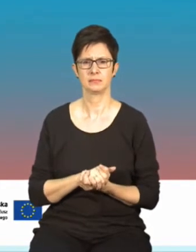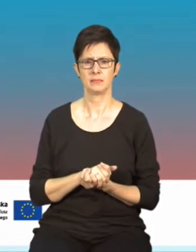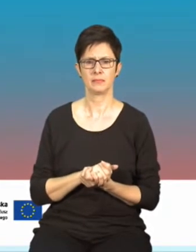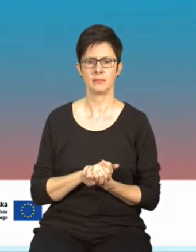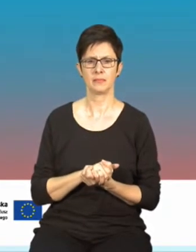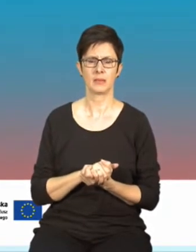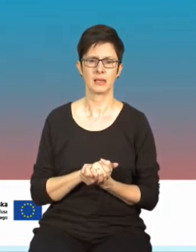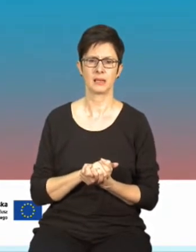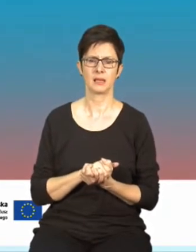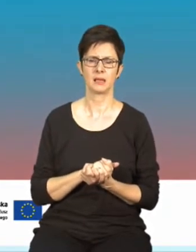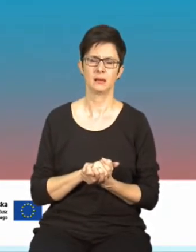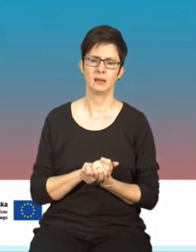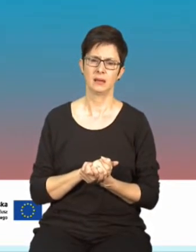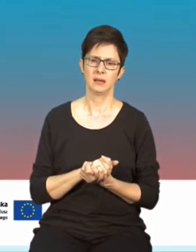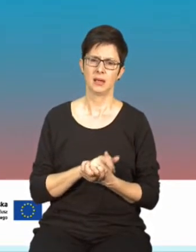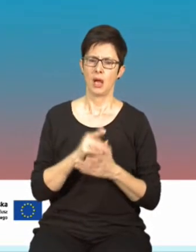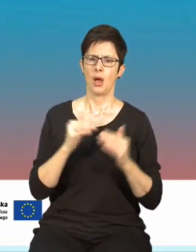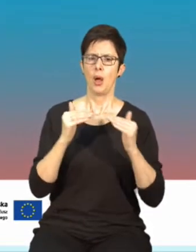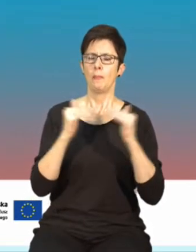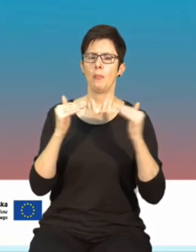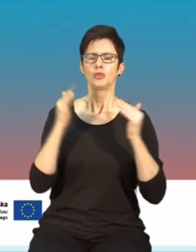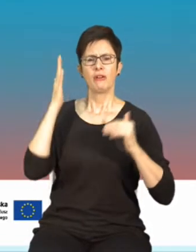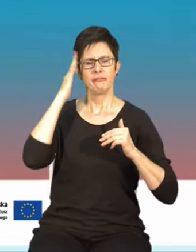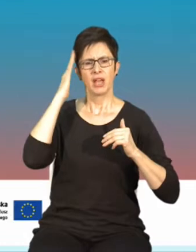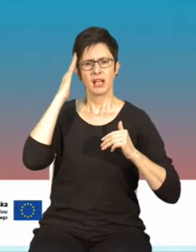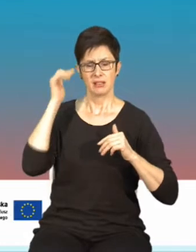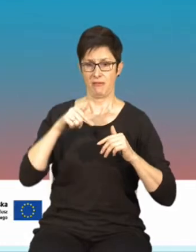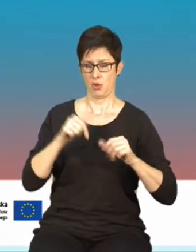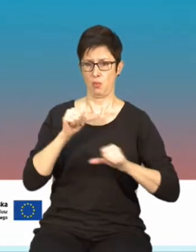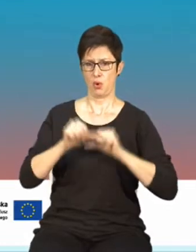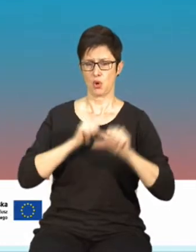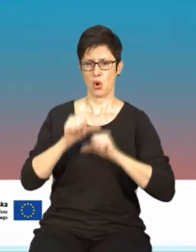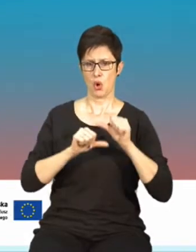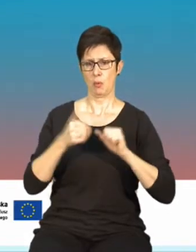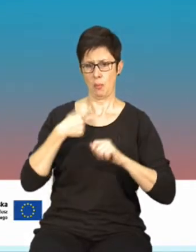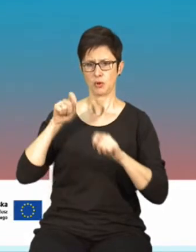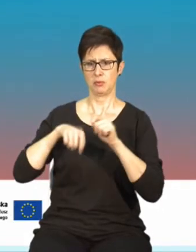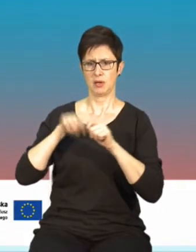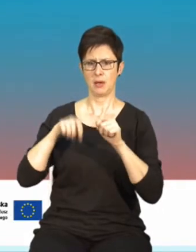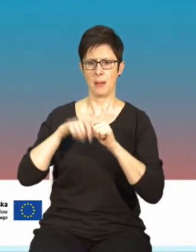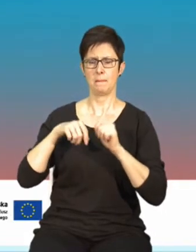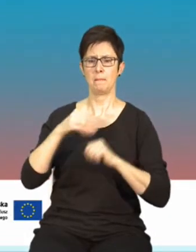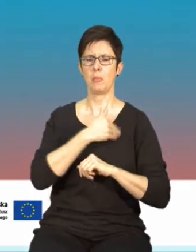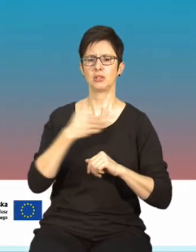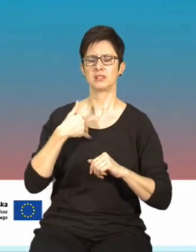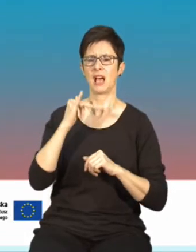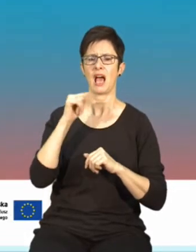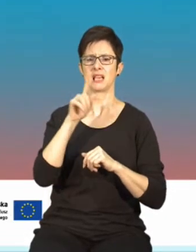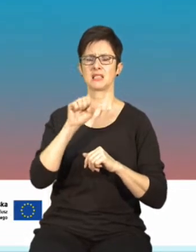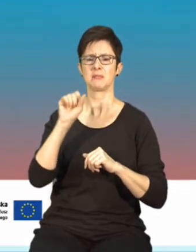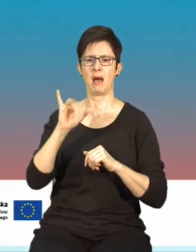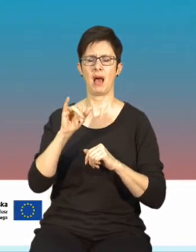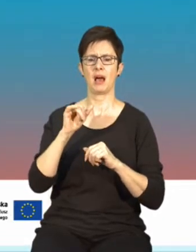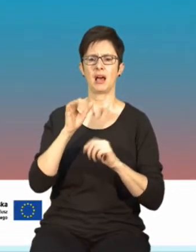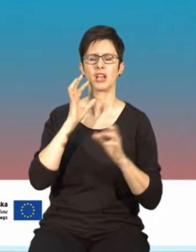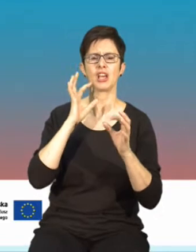I wracając do tego poziomu wiedzy, poziom ten w tym roku sprawdziła Polska Izba Informatyki i Telekomunikacji. Z